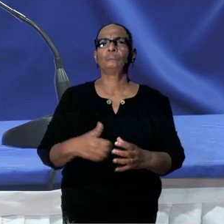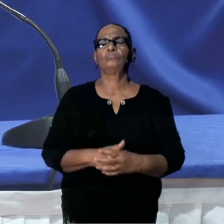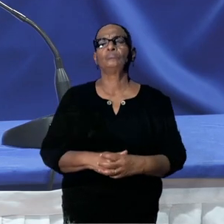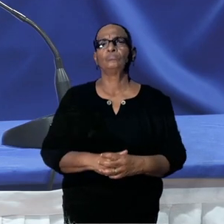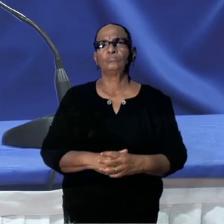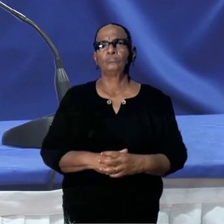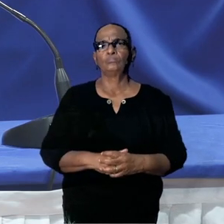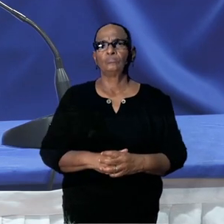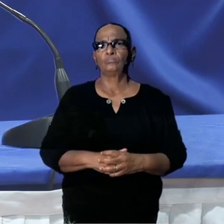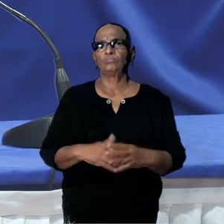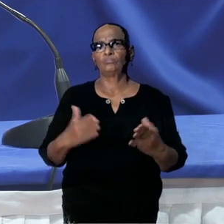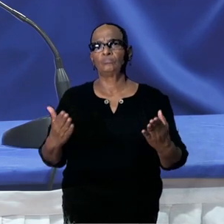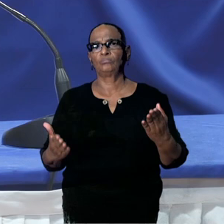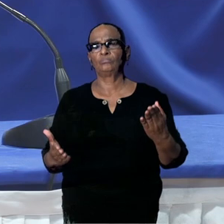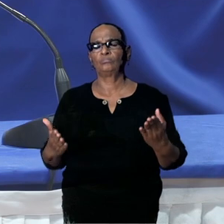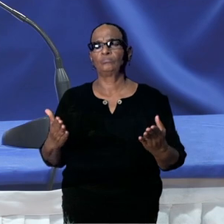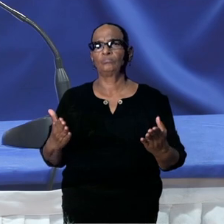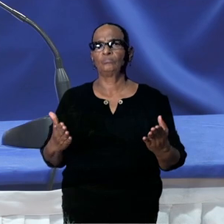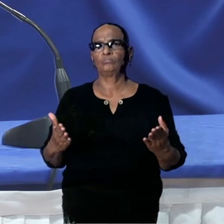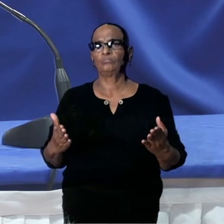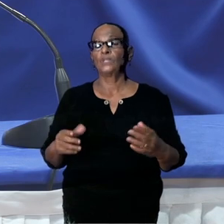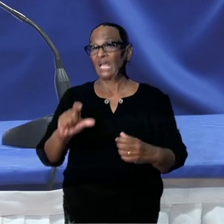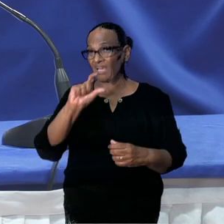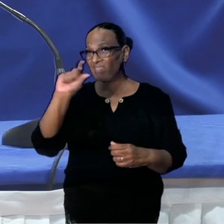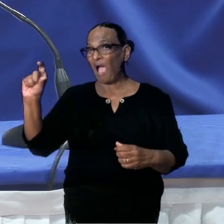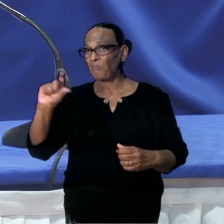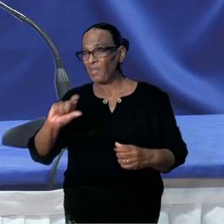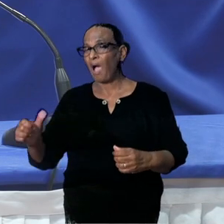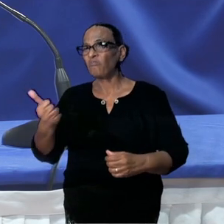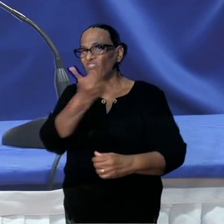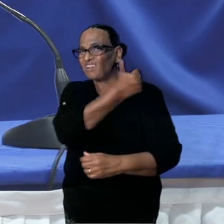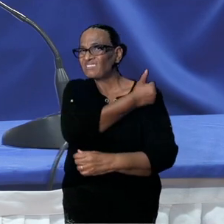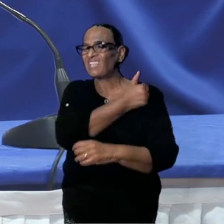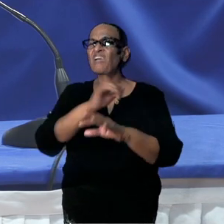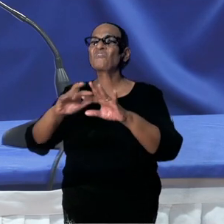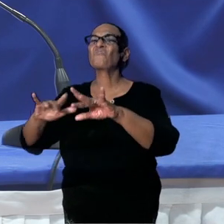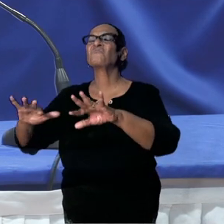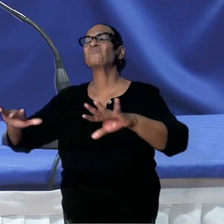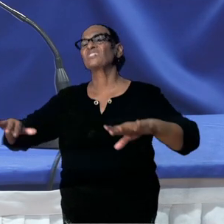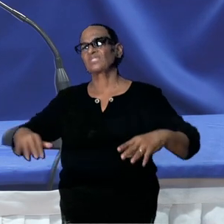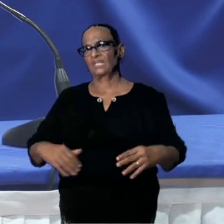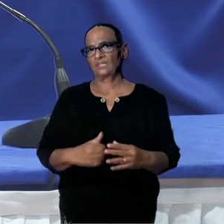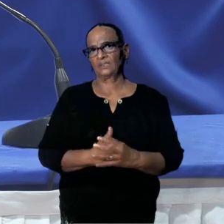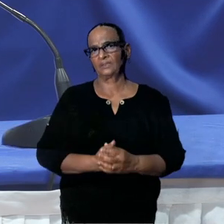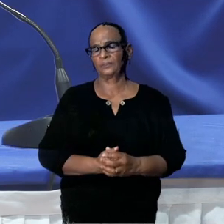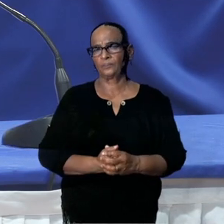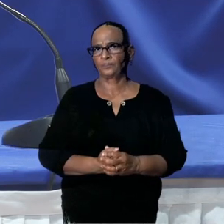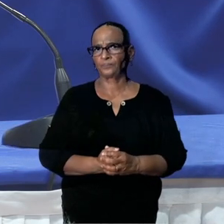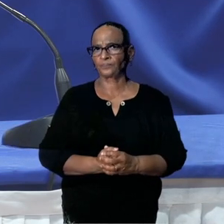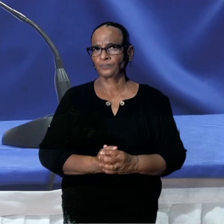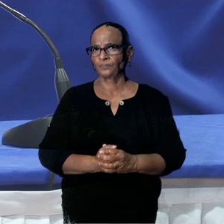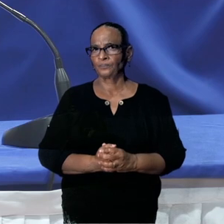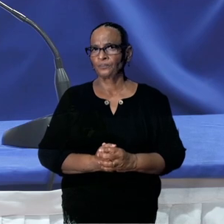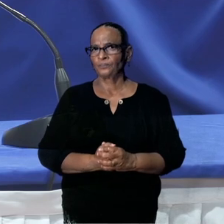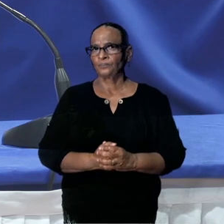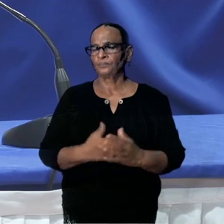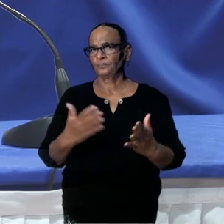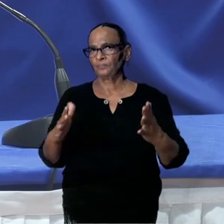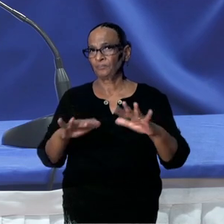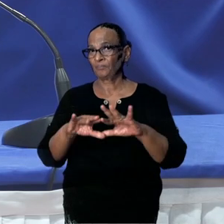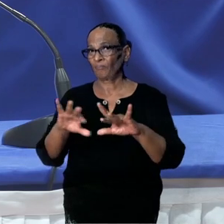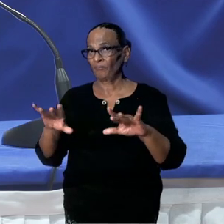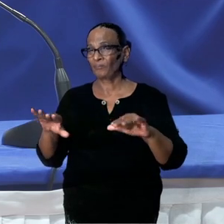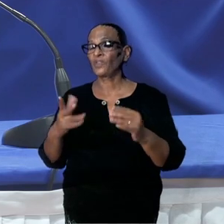mRNA kan er erfelijk materiaal gecodeerd staan. Via